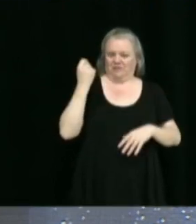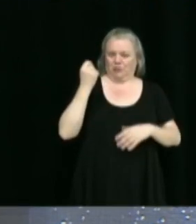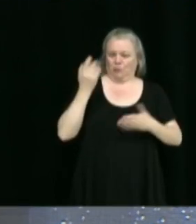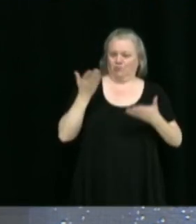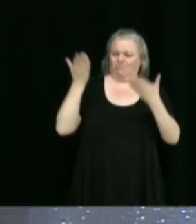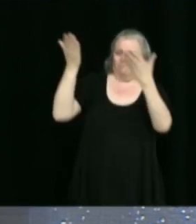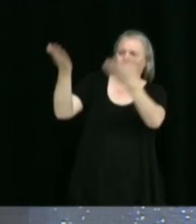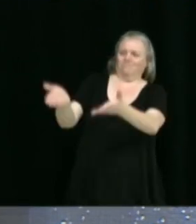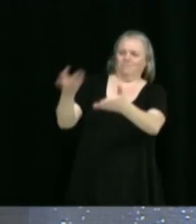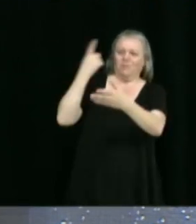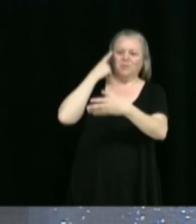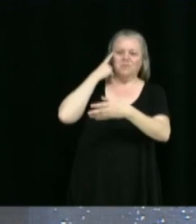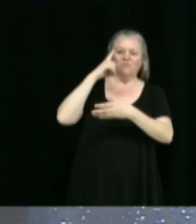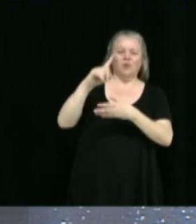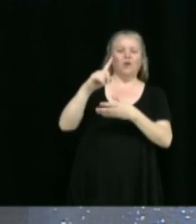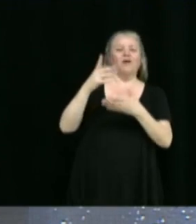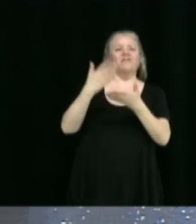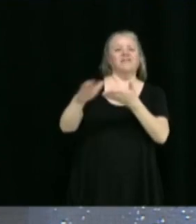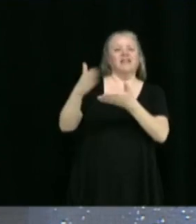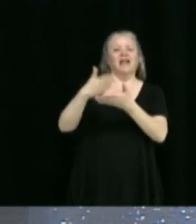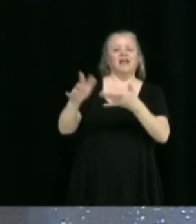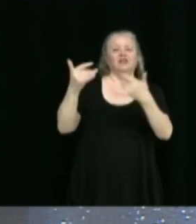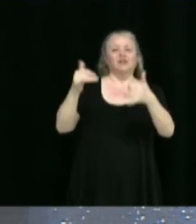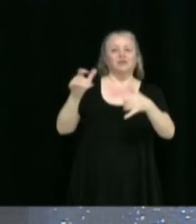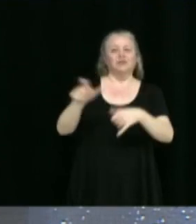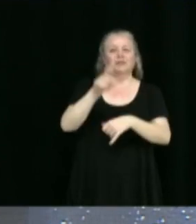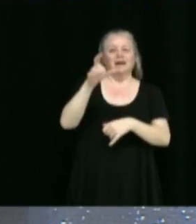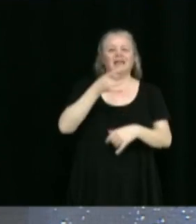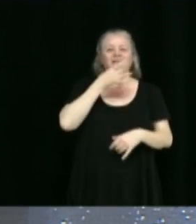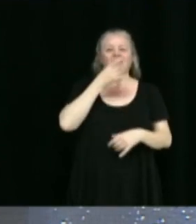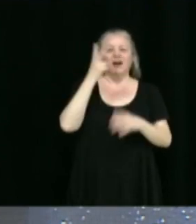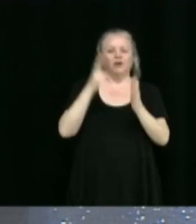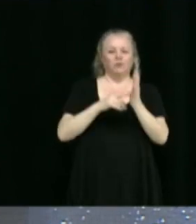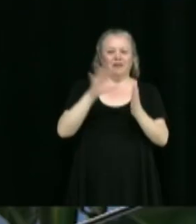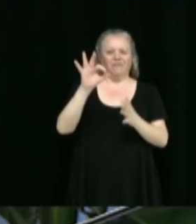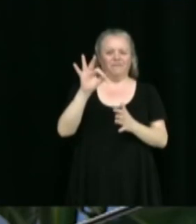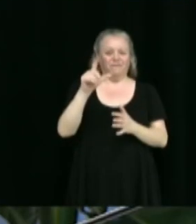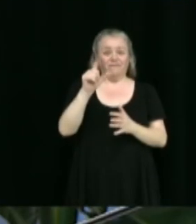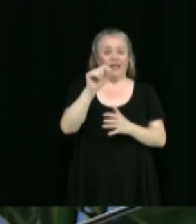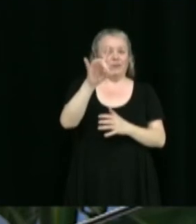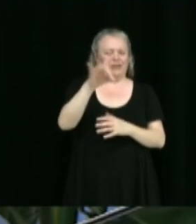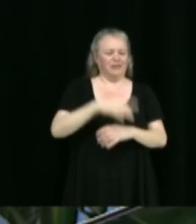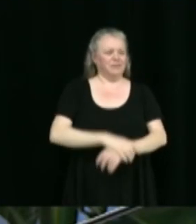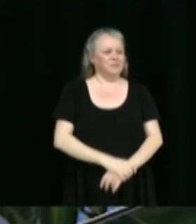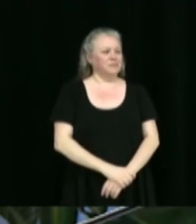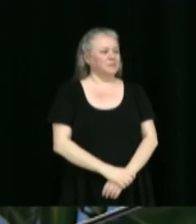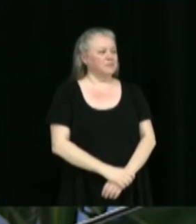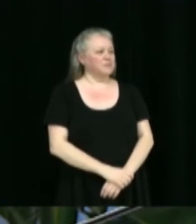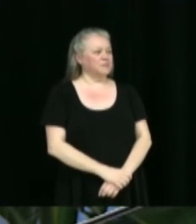de la finale des Jeux du Québec hiver 2028. Est-ce que vous voulez que je lise la résolution?